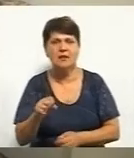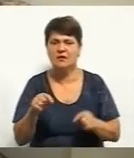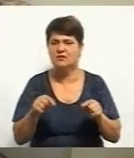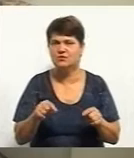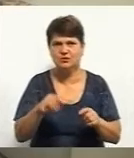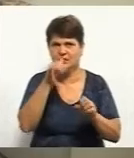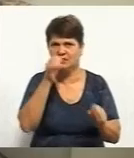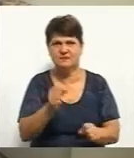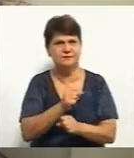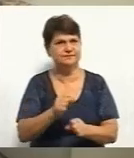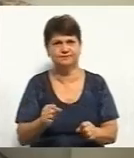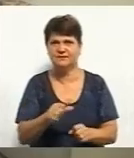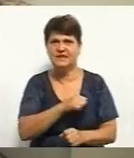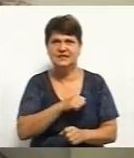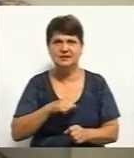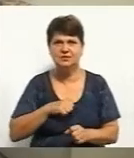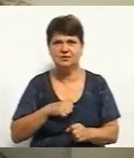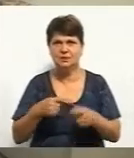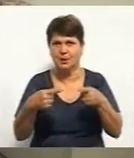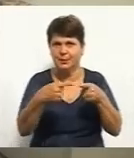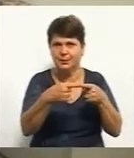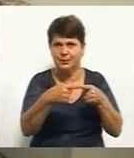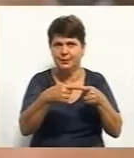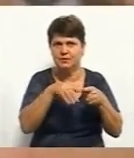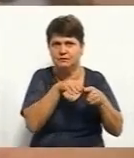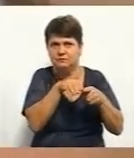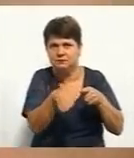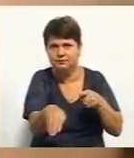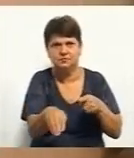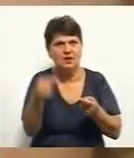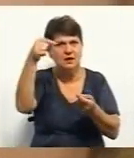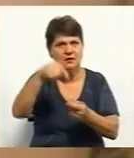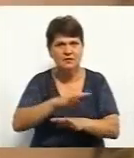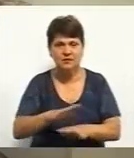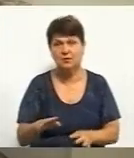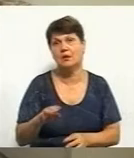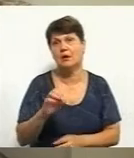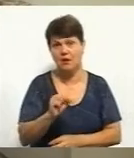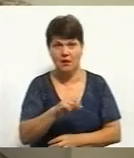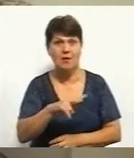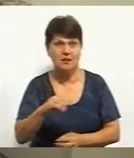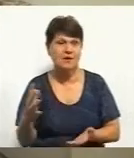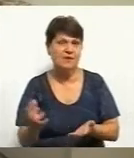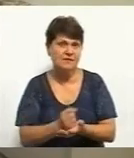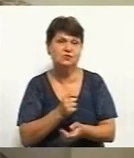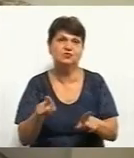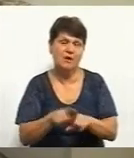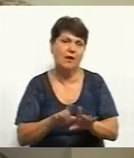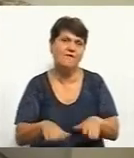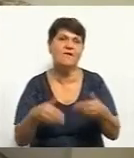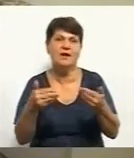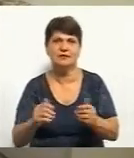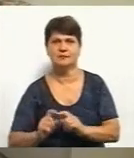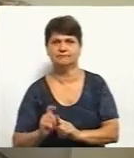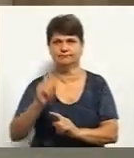самостійно, там трохи кути нахилу були невідповідні. В кінці кінців вийшло до такого варіанту, до